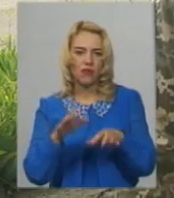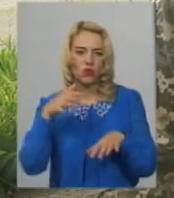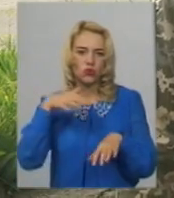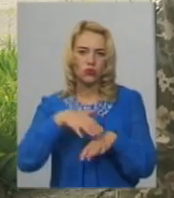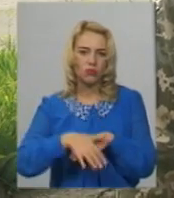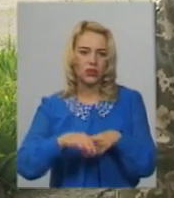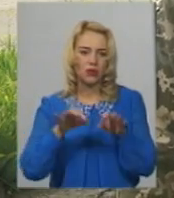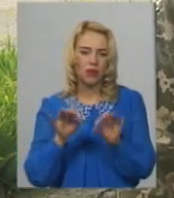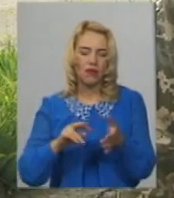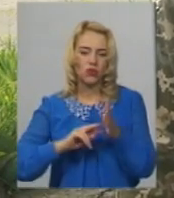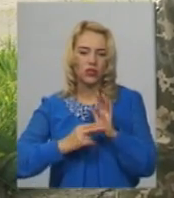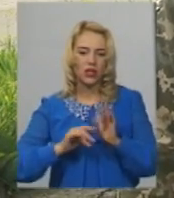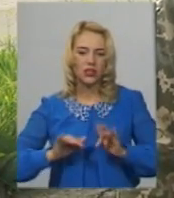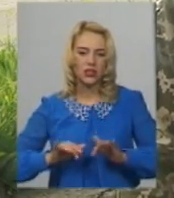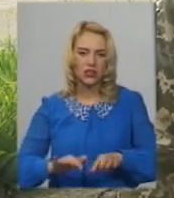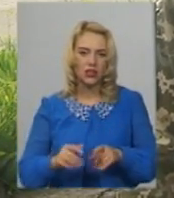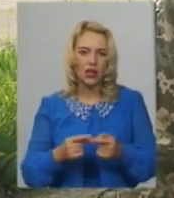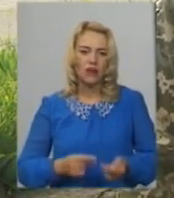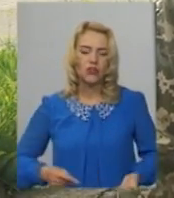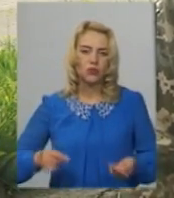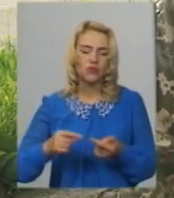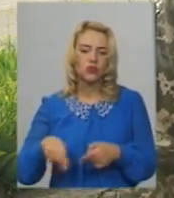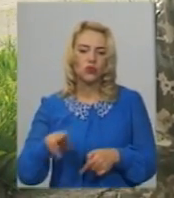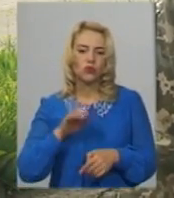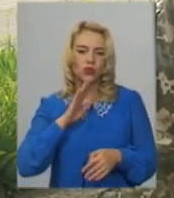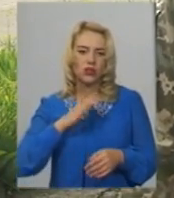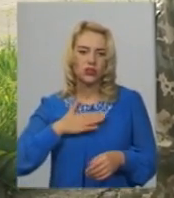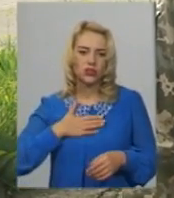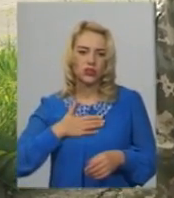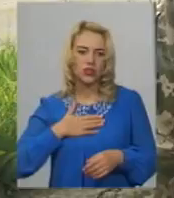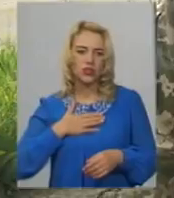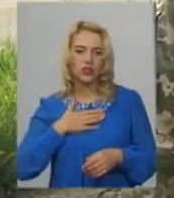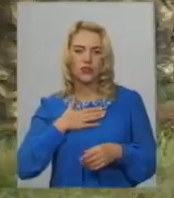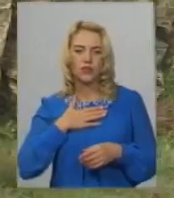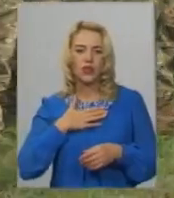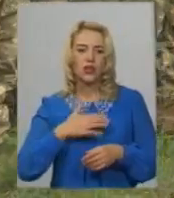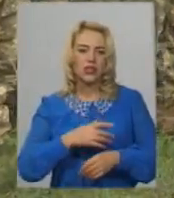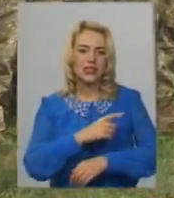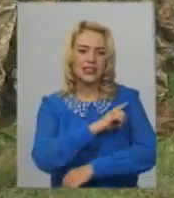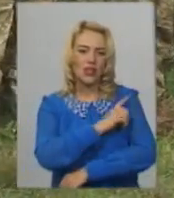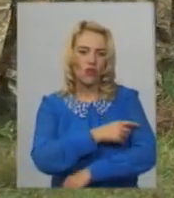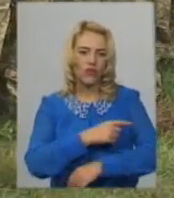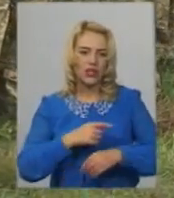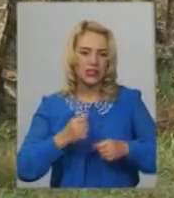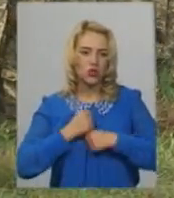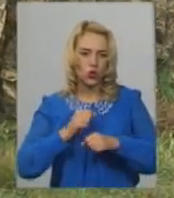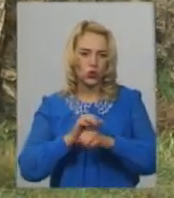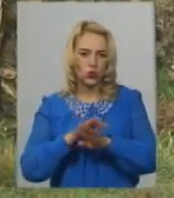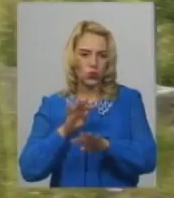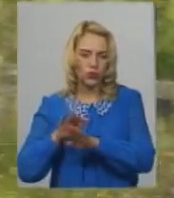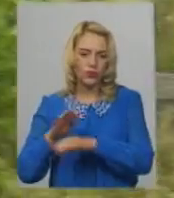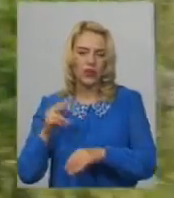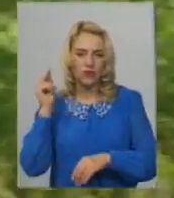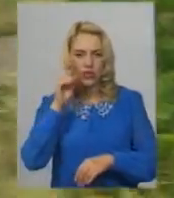правильні тактики дій відповідно до наших двох силових структур. Навчання офіцерів територіальної оборони